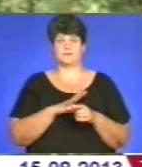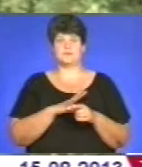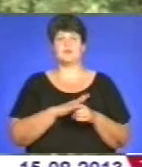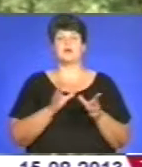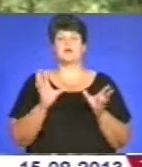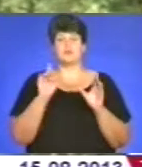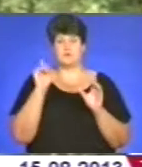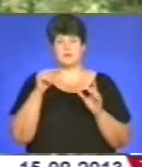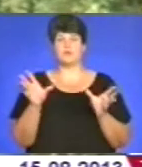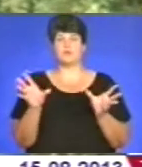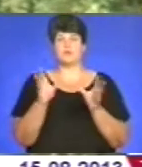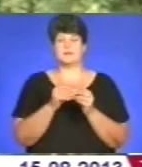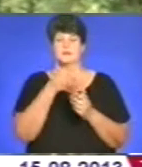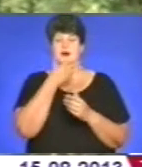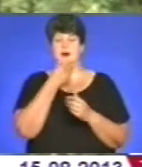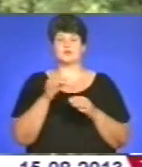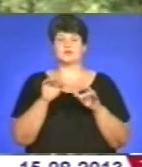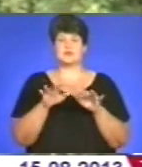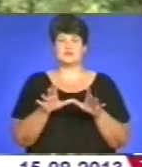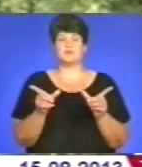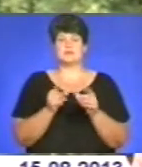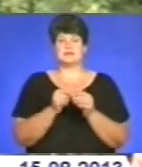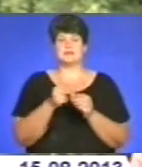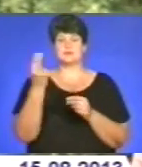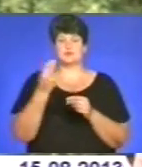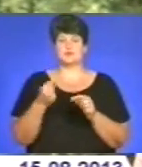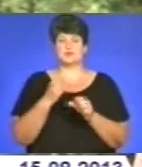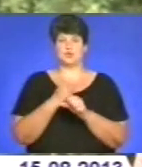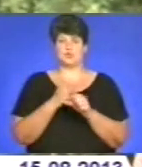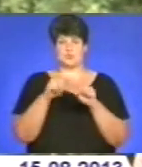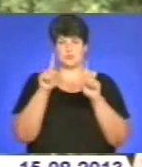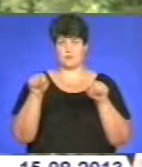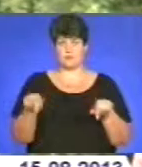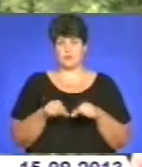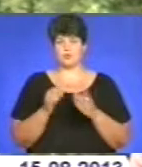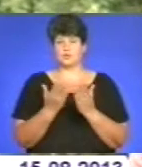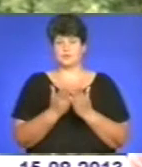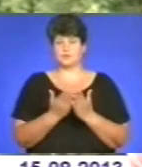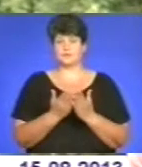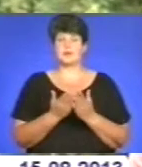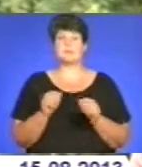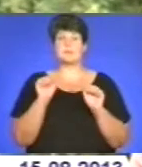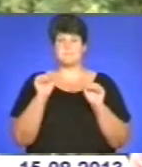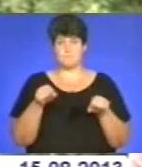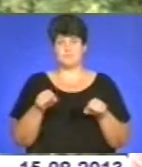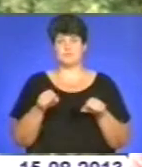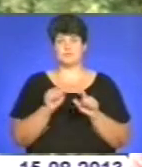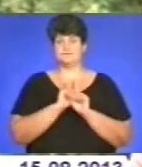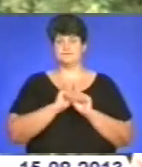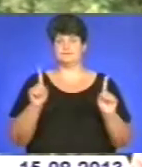гарно речі, так як ми поєднаємо наукову роботу з художньою, і ми можемо вразити